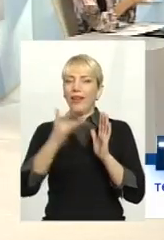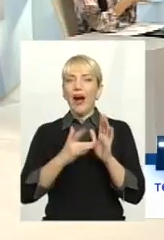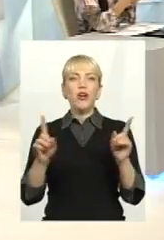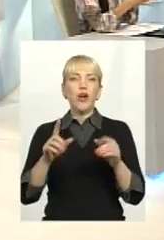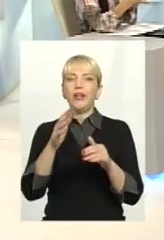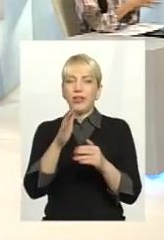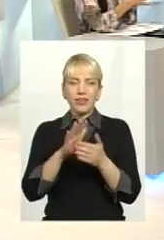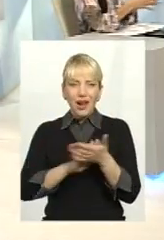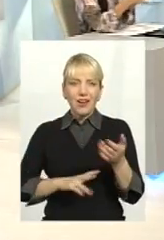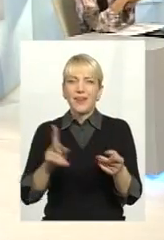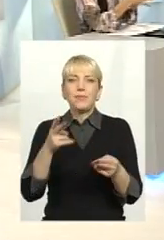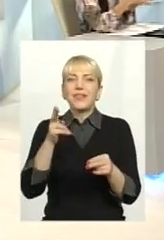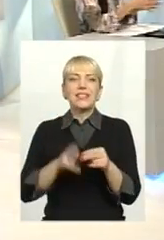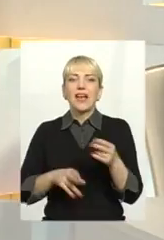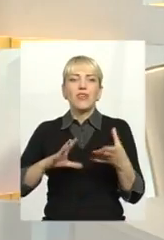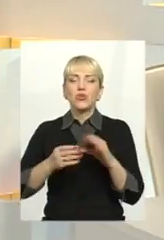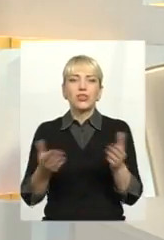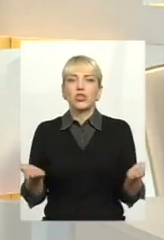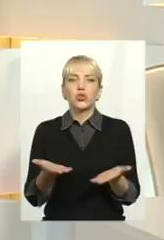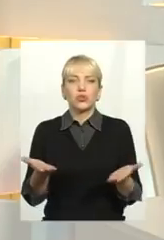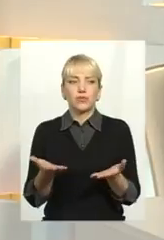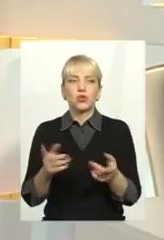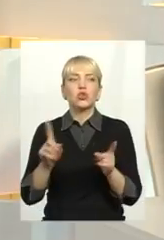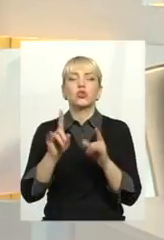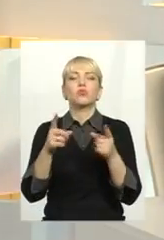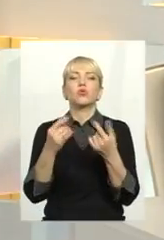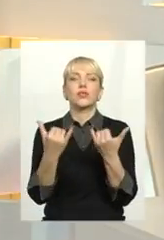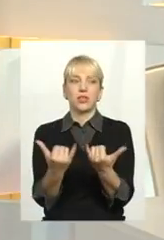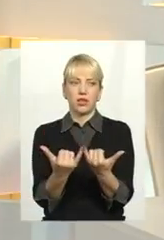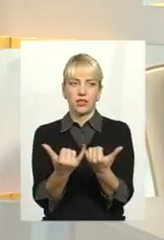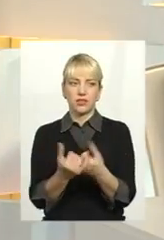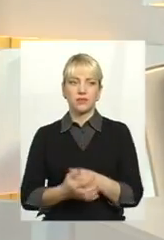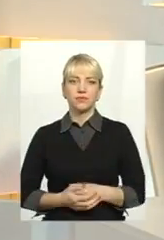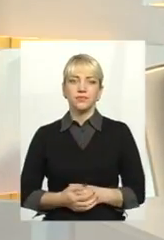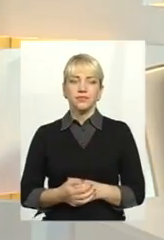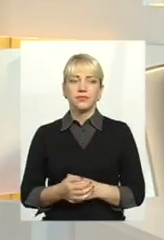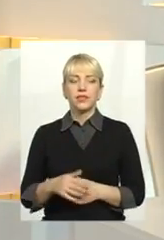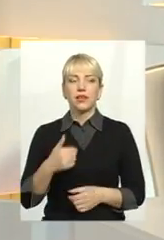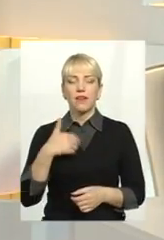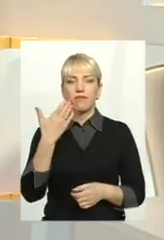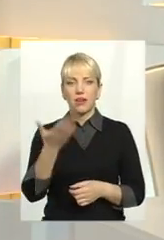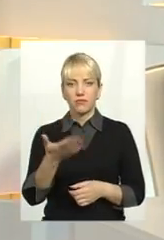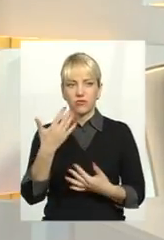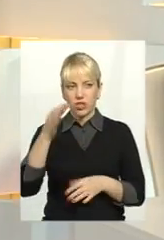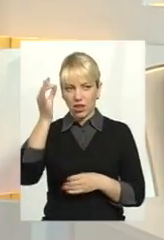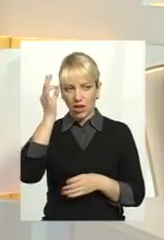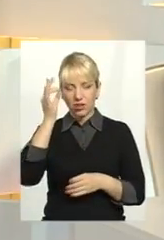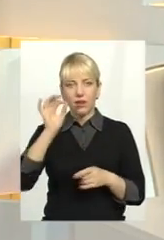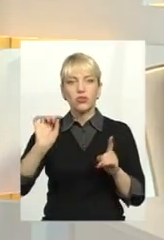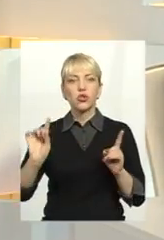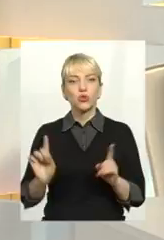Кінцевий результат цих форумів. Чому саме зараз? Я вже вам нагадав, що